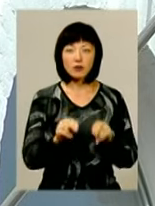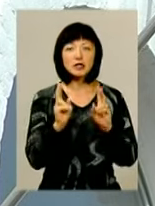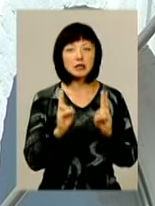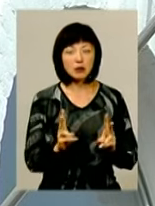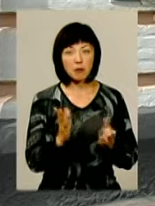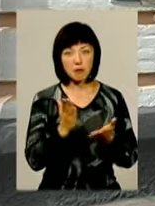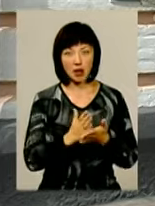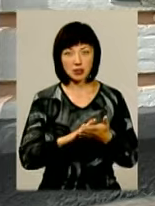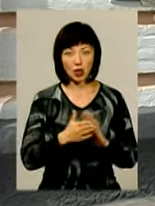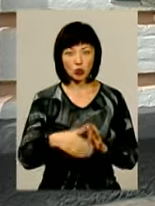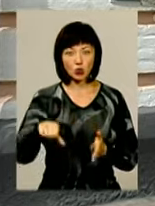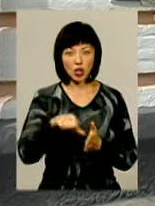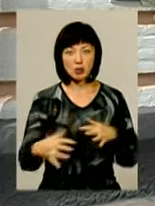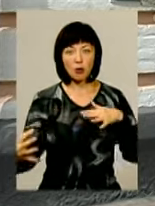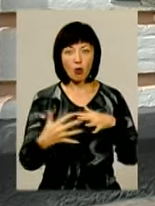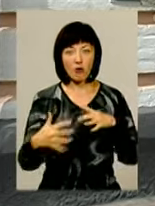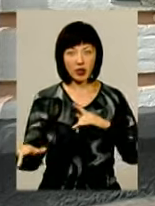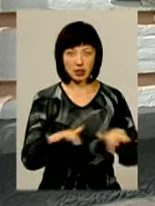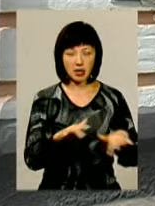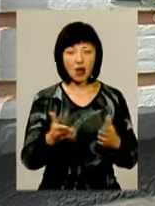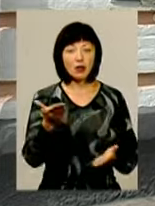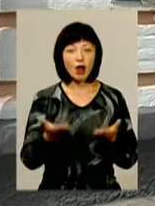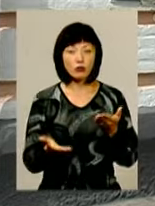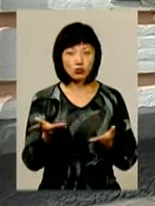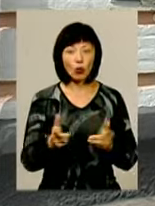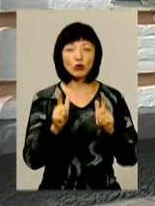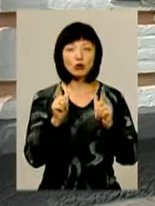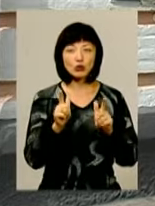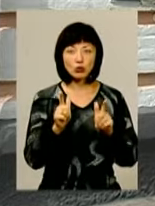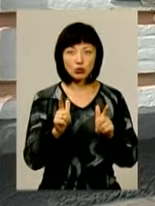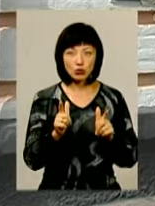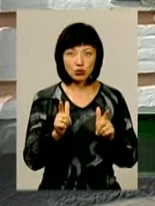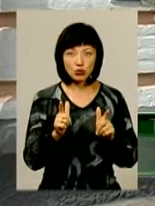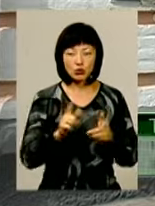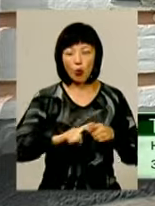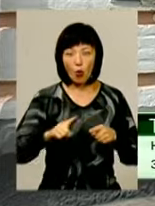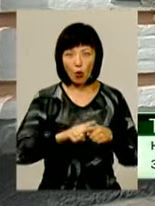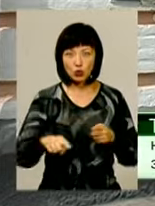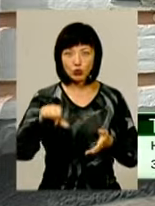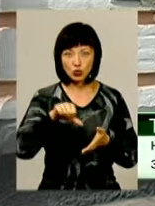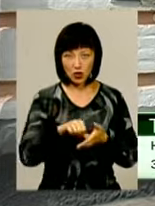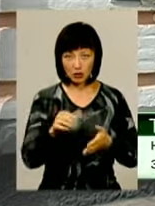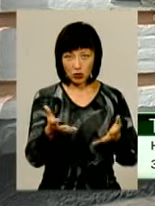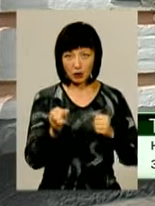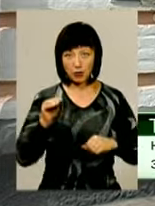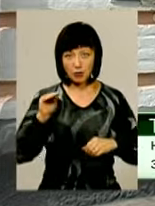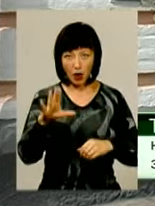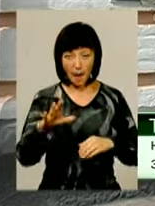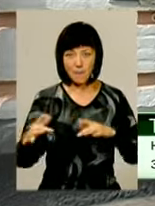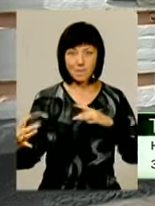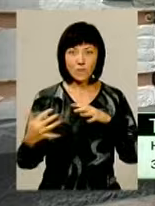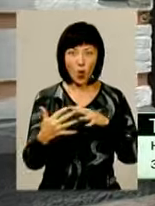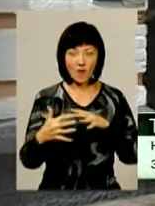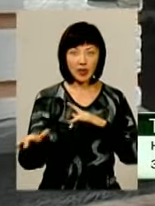хто має статус учасника бойових дій. Якщо згодом учасника АТО одержує посвідчення учасника бойових дій,